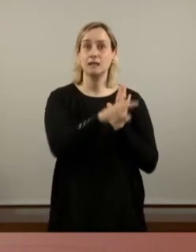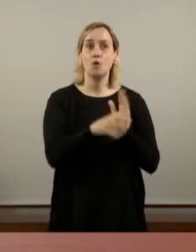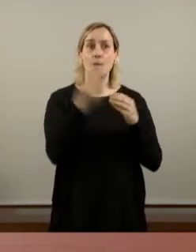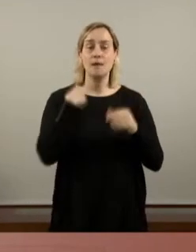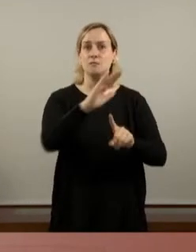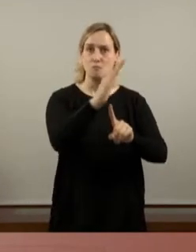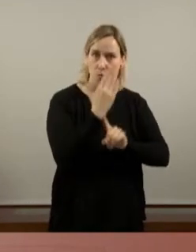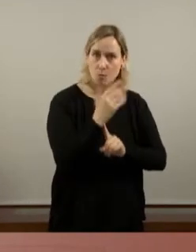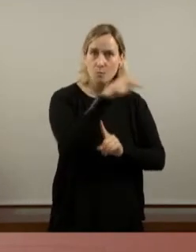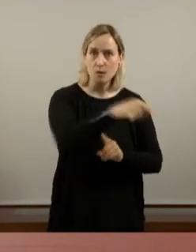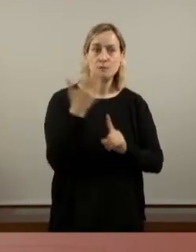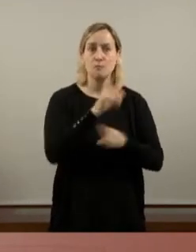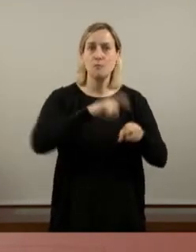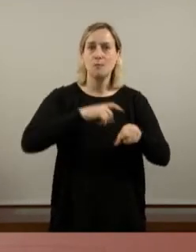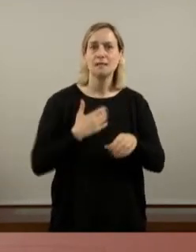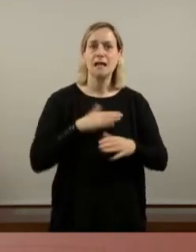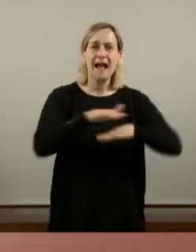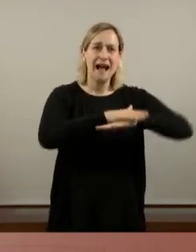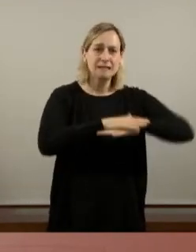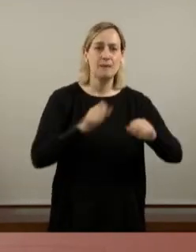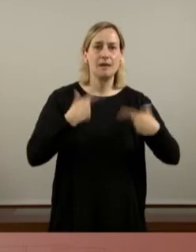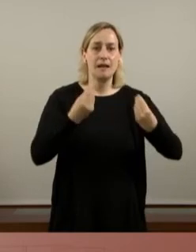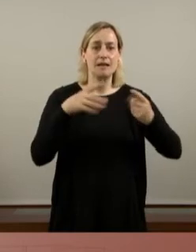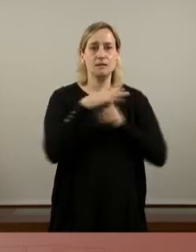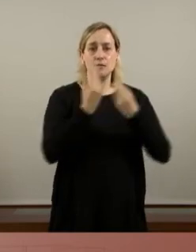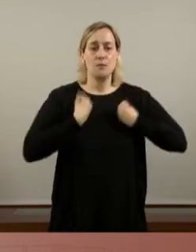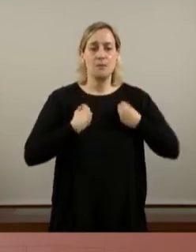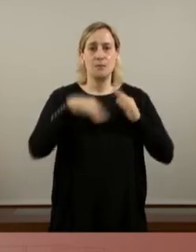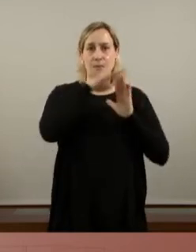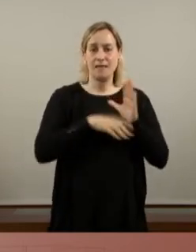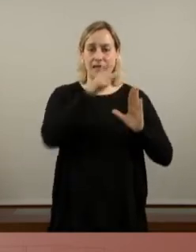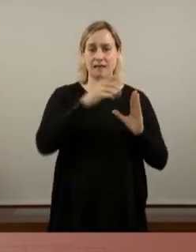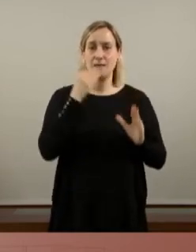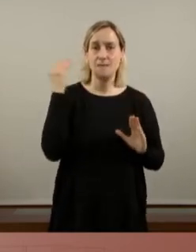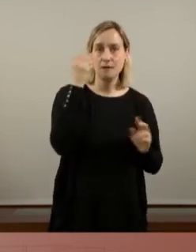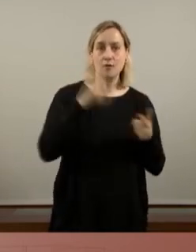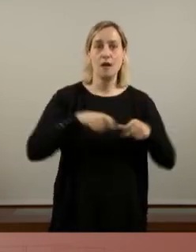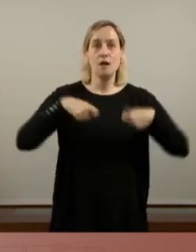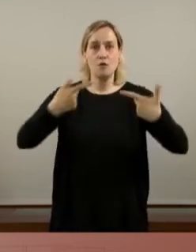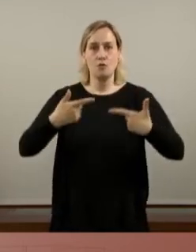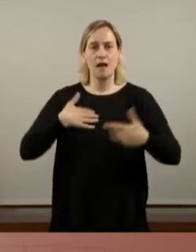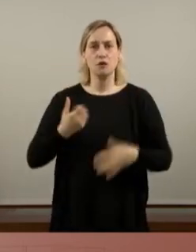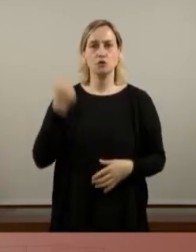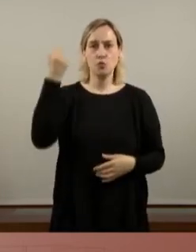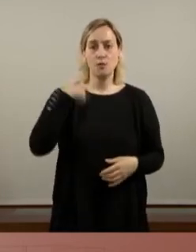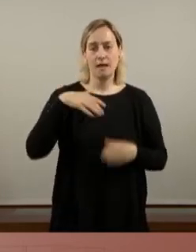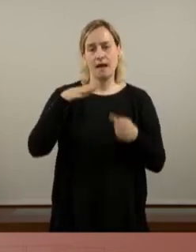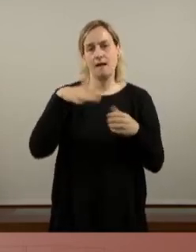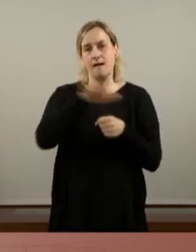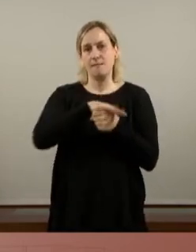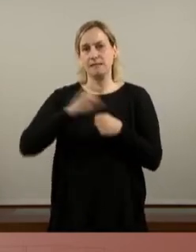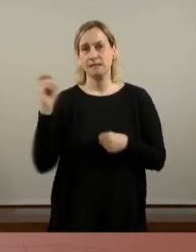propostes que són essencials per millorar les condicions de vida de la gent i guanyar i blindar sobirania en diferents àmbits.